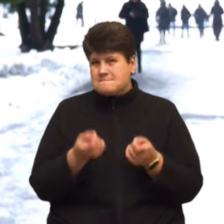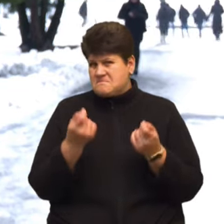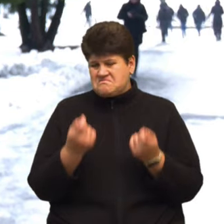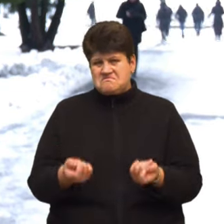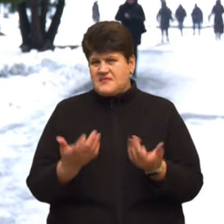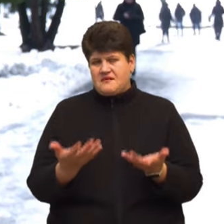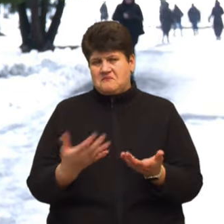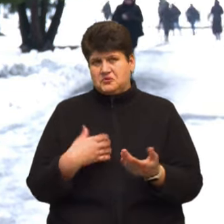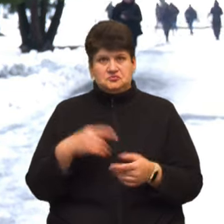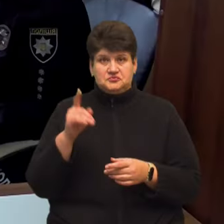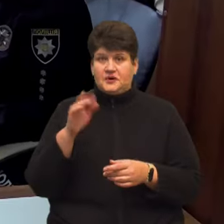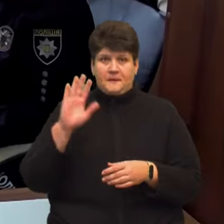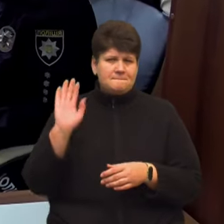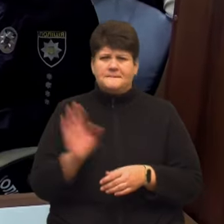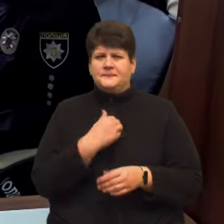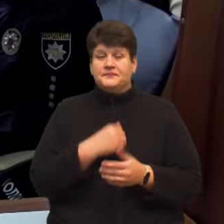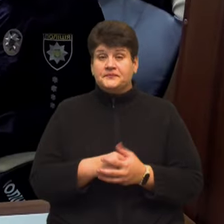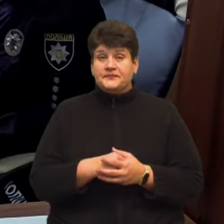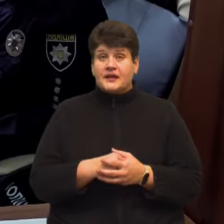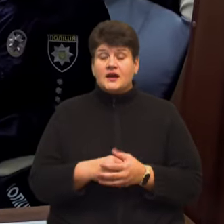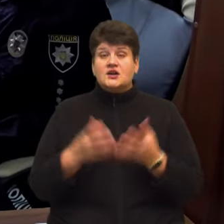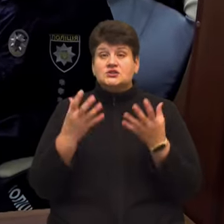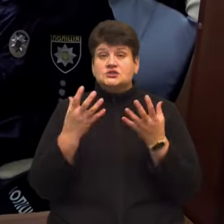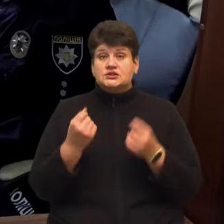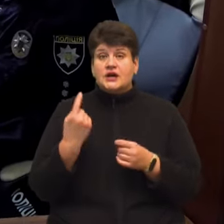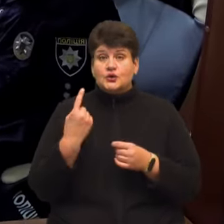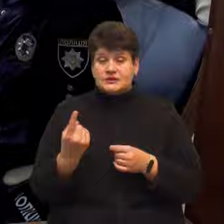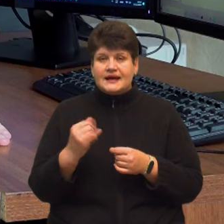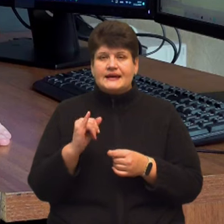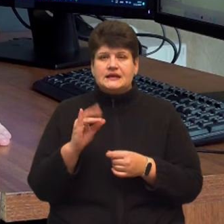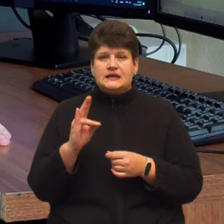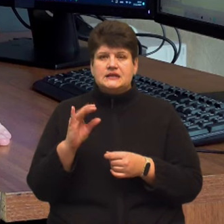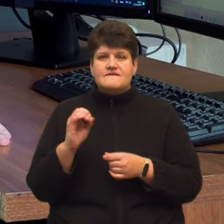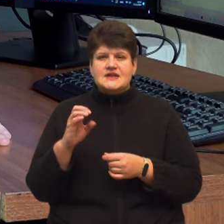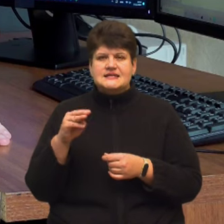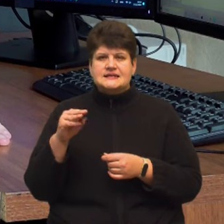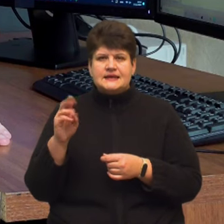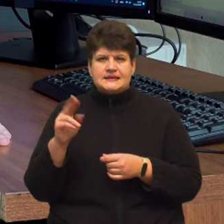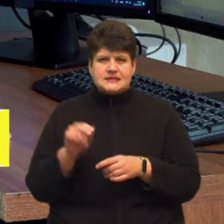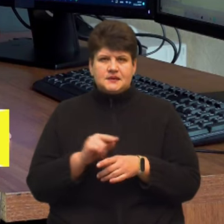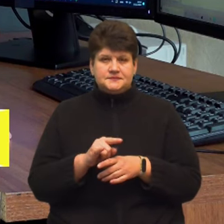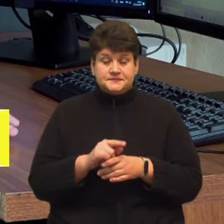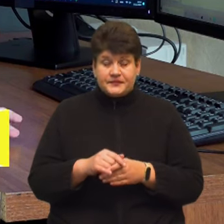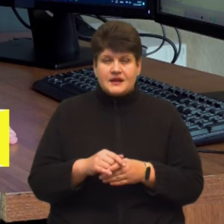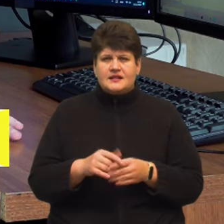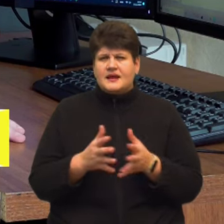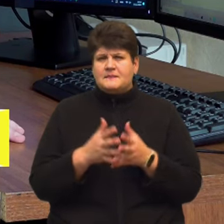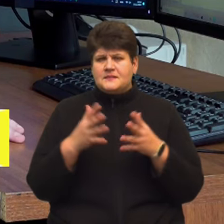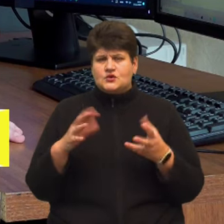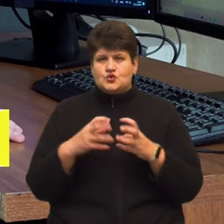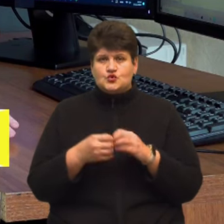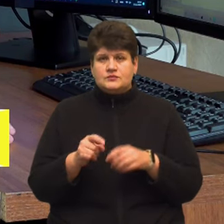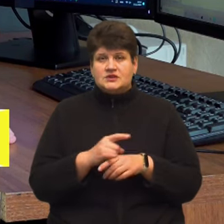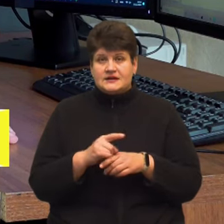повелась, думаю, ну була-не була. Ще одна схема – інвестиції. Найбільшою сумою по шахрайствах на